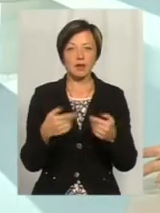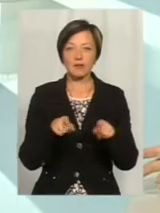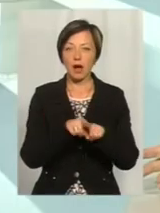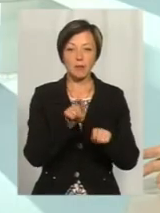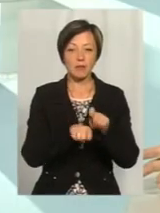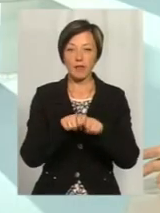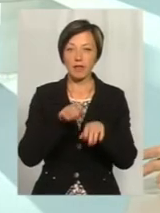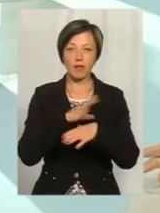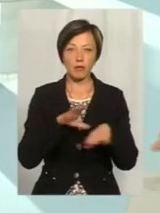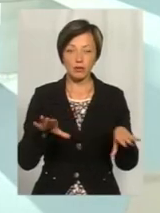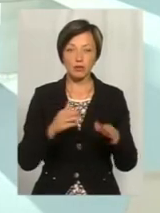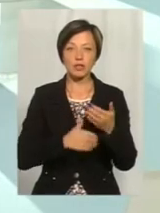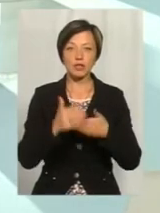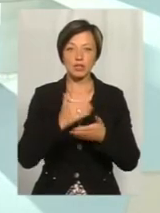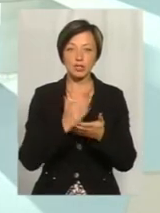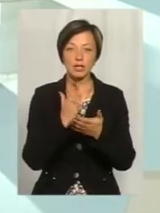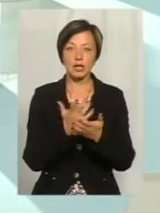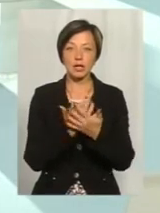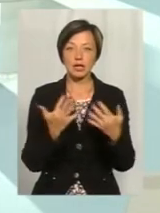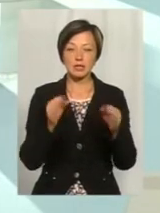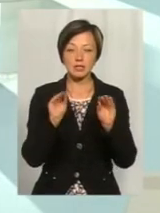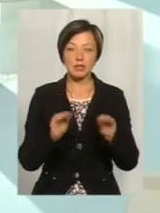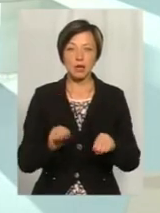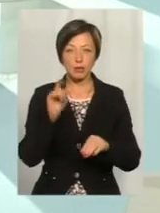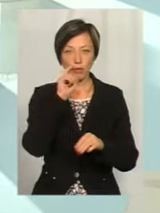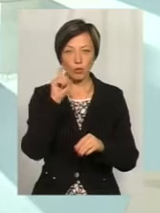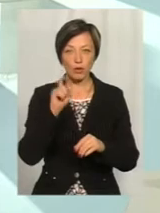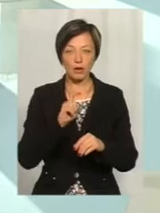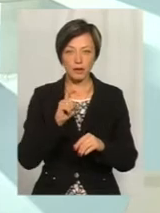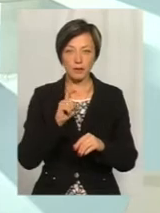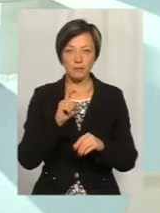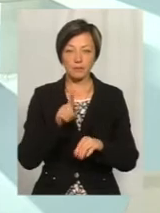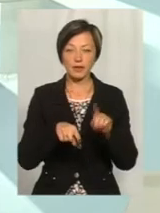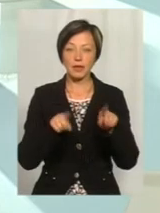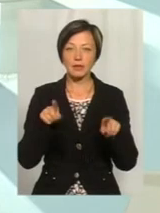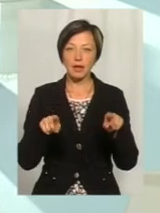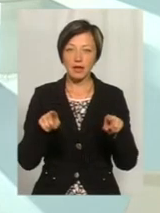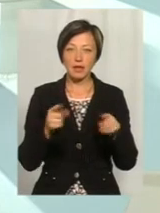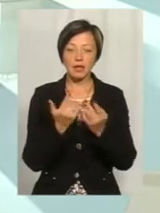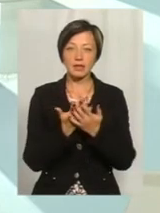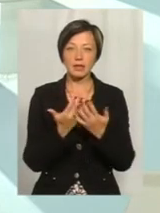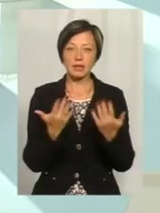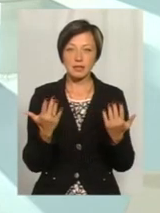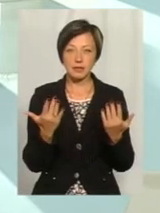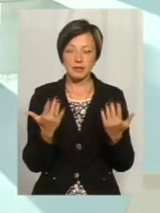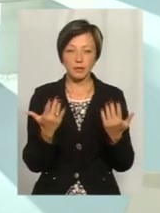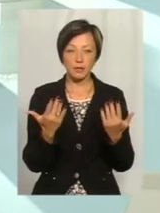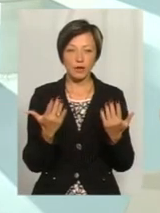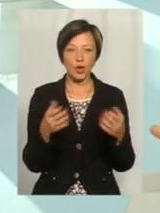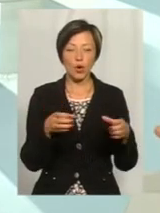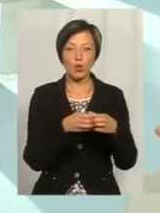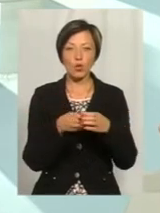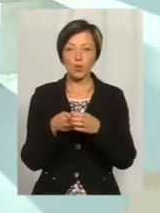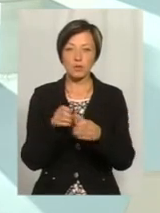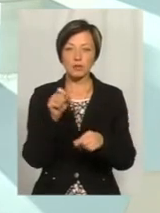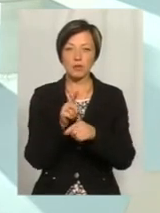не проводилося, зрештою, є різні дані по Україні, деякі, ну, різні групи, які